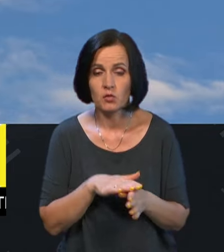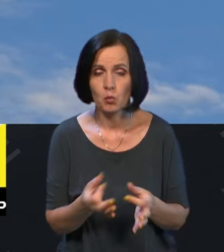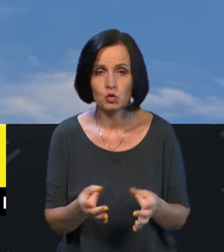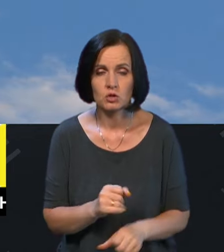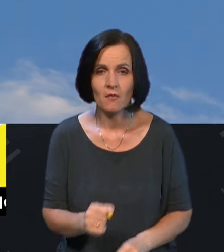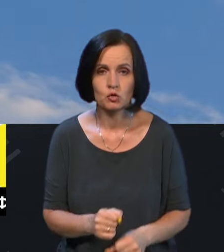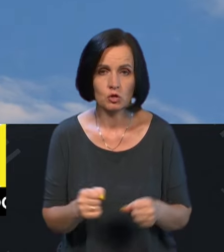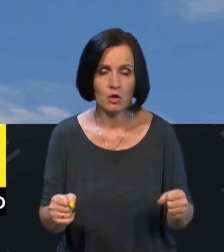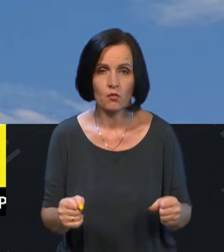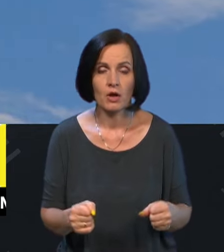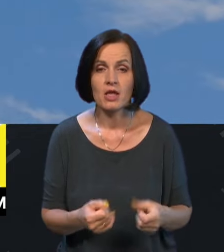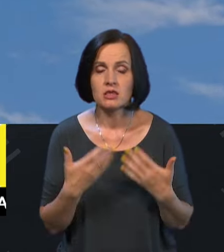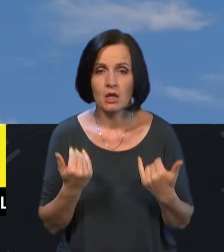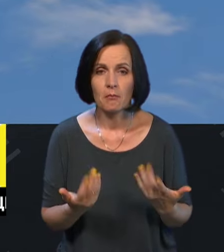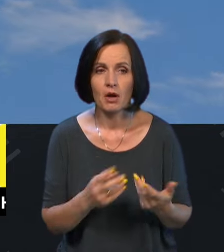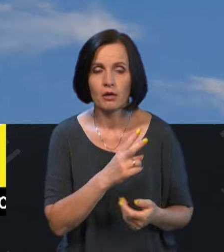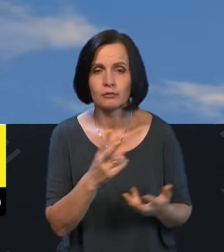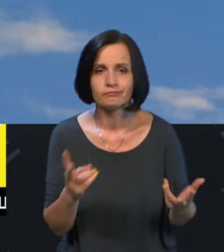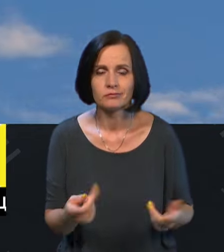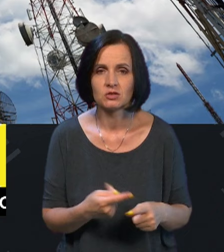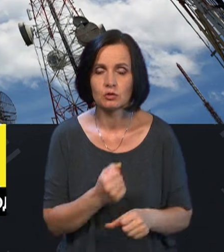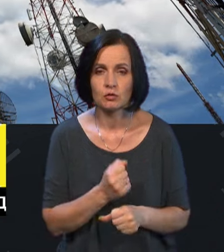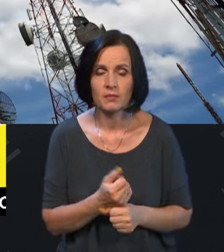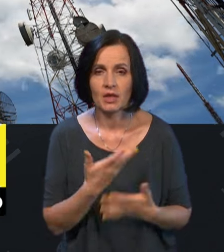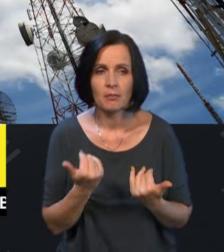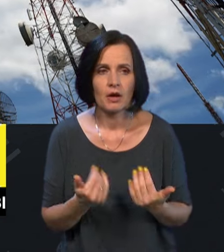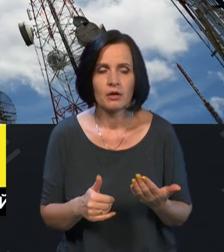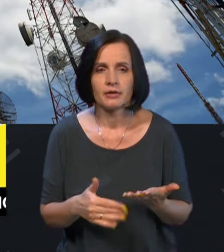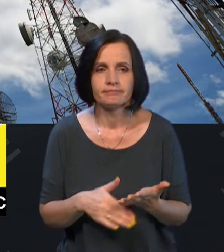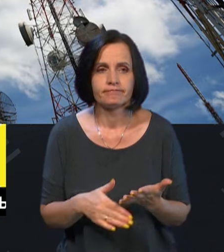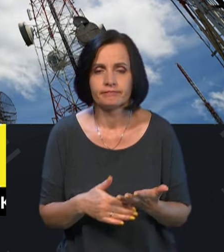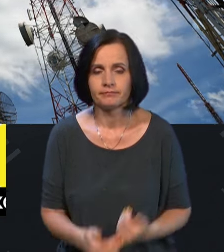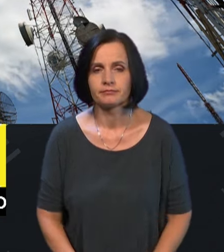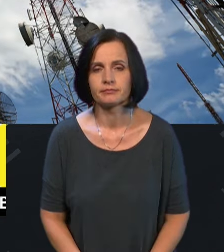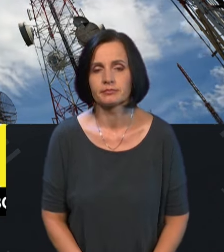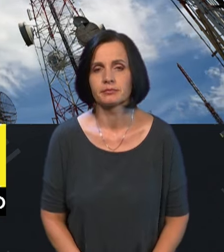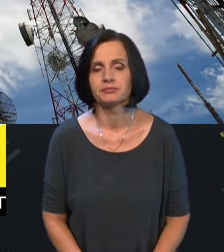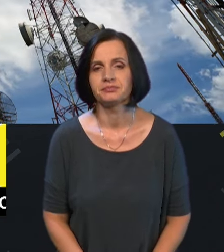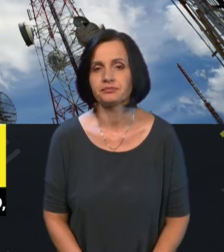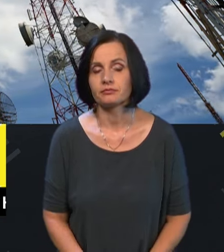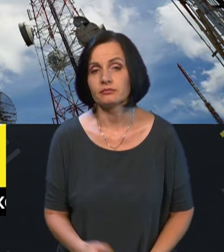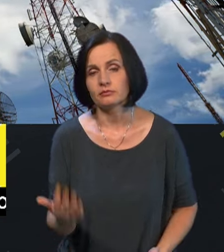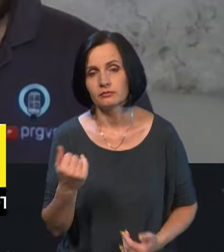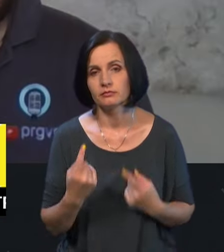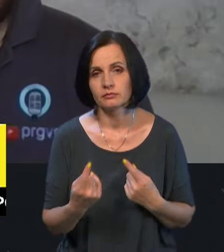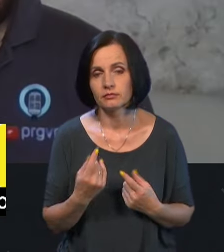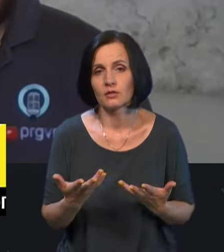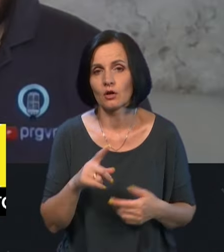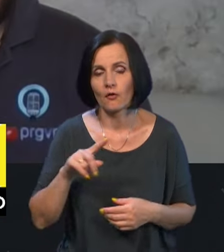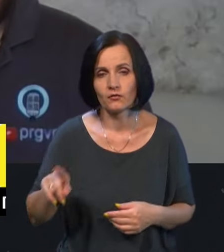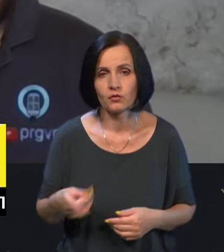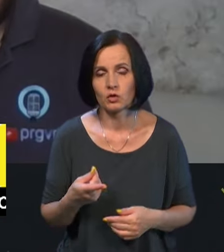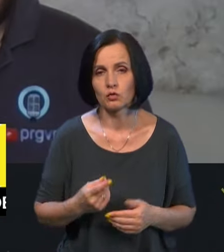неможливо, немає ким, немає за допомогою чого. Давайте більше поговоримо про те, які саме вимоги